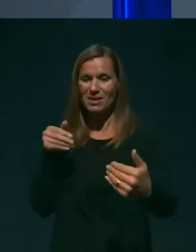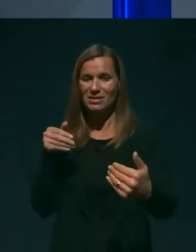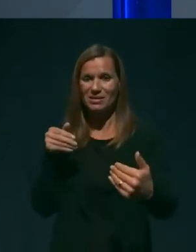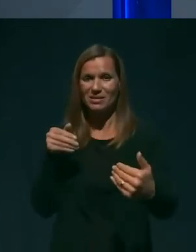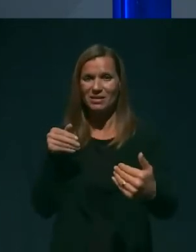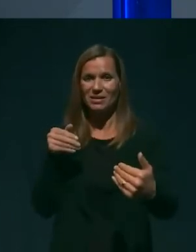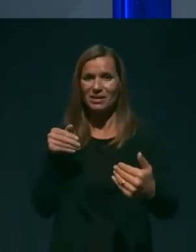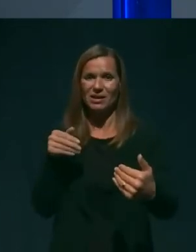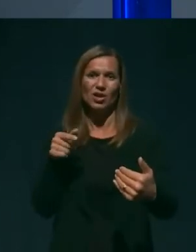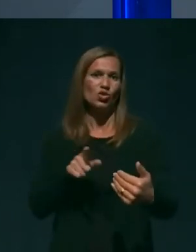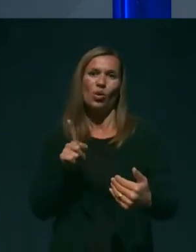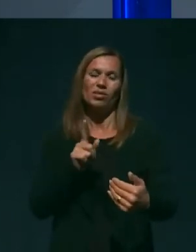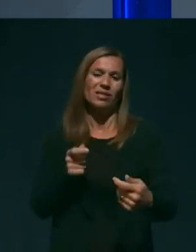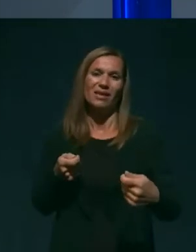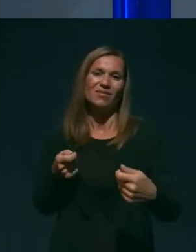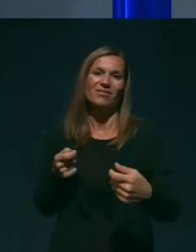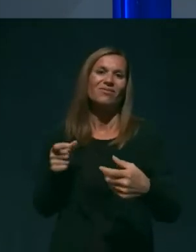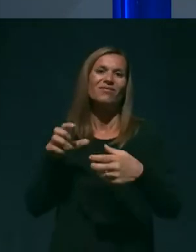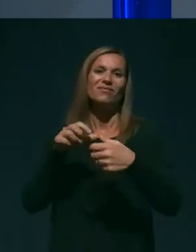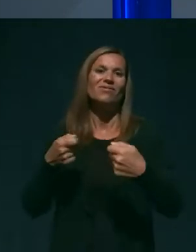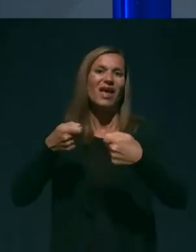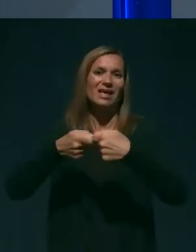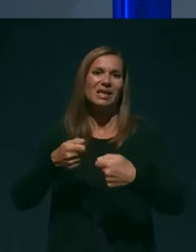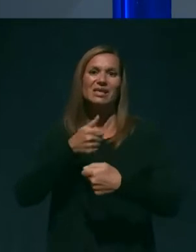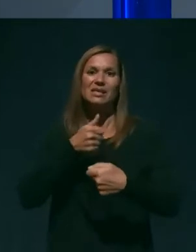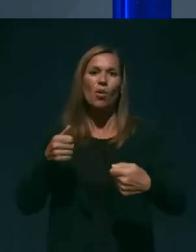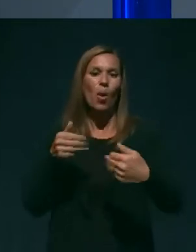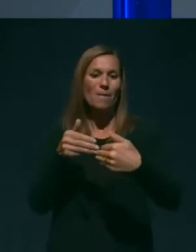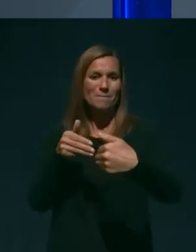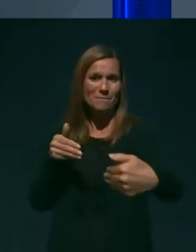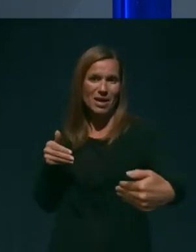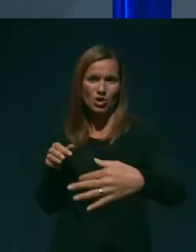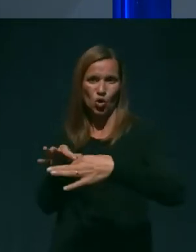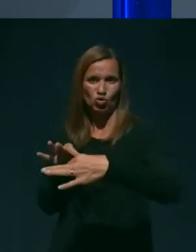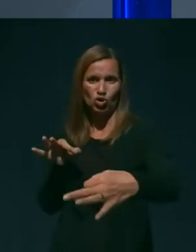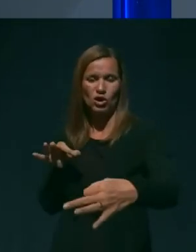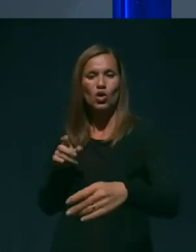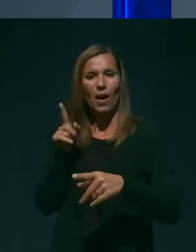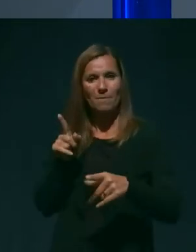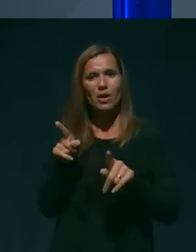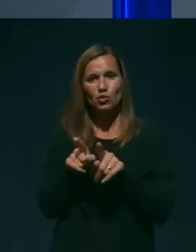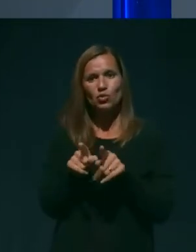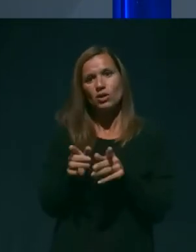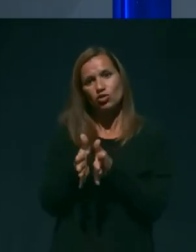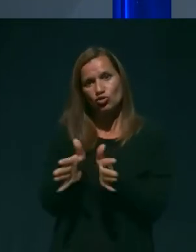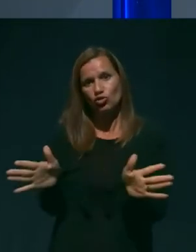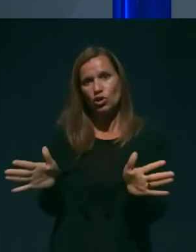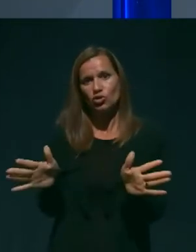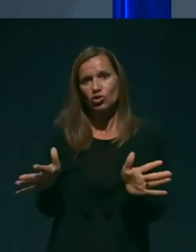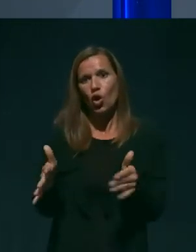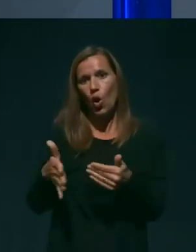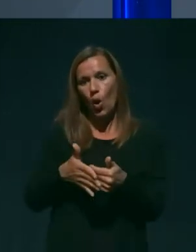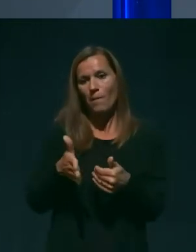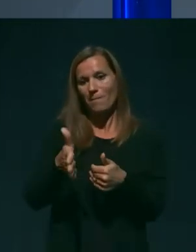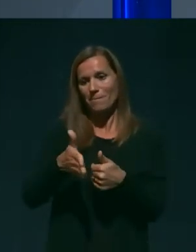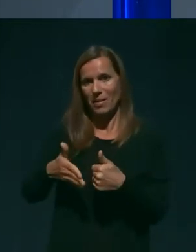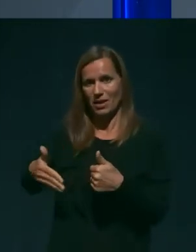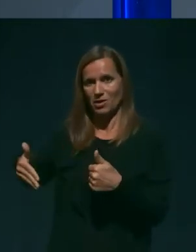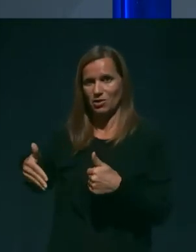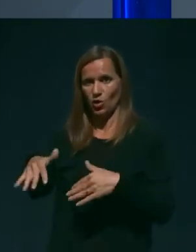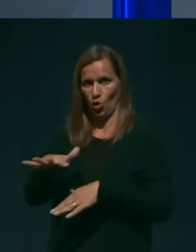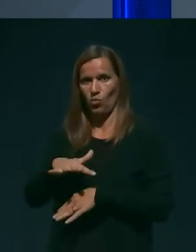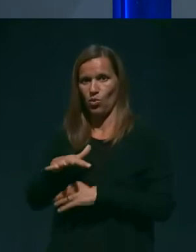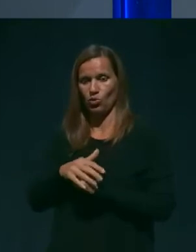Hrvaško, ni vezano samo na mejno črto, ampak seveda na širšo obmejno območje. Tako da